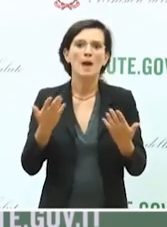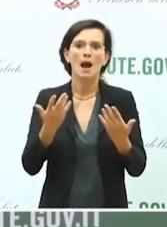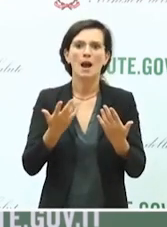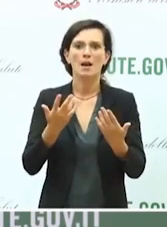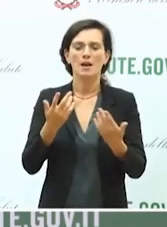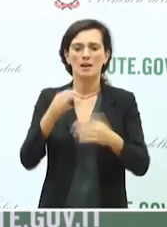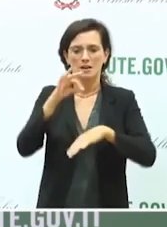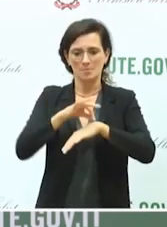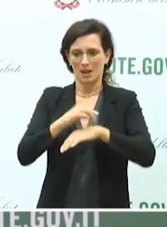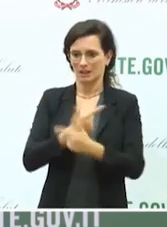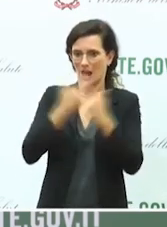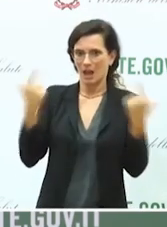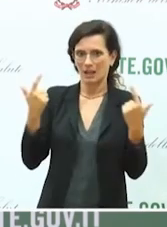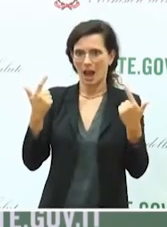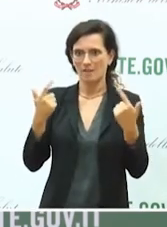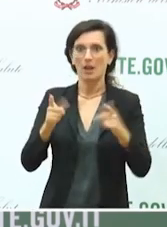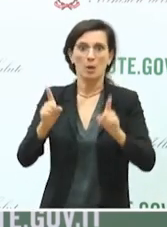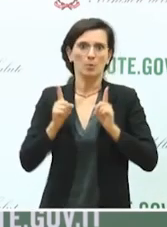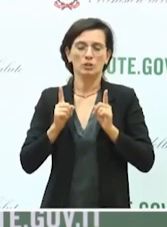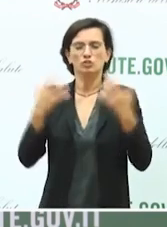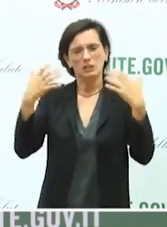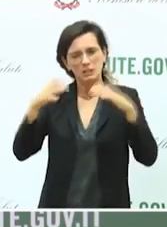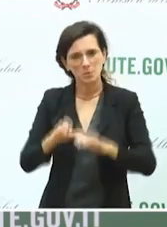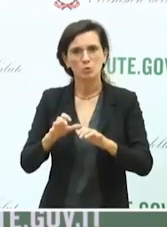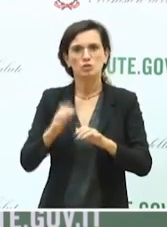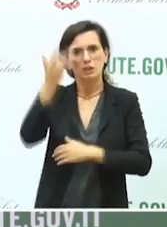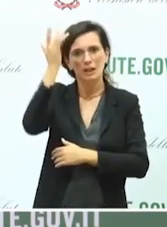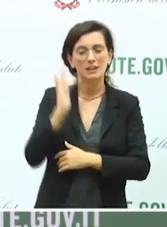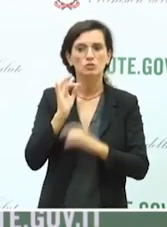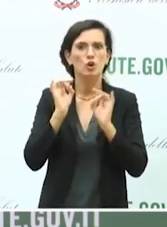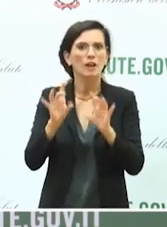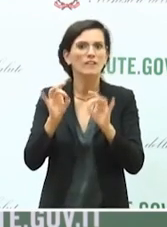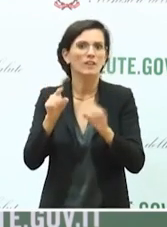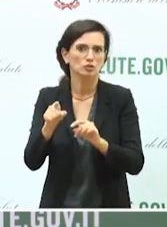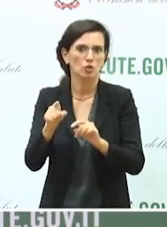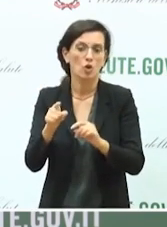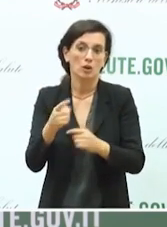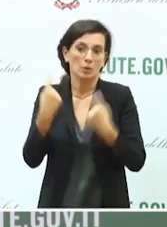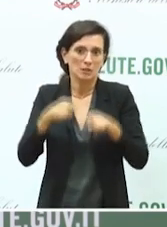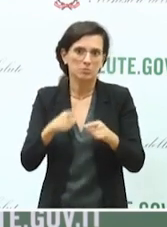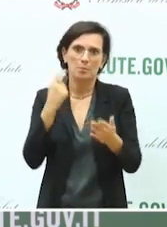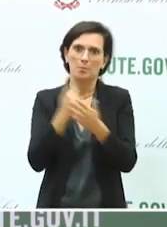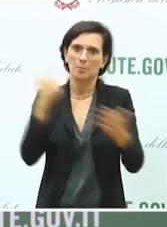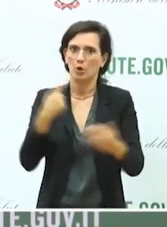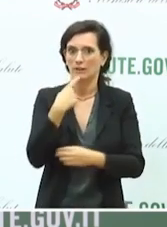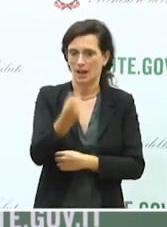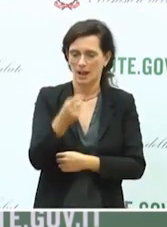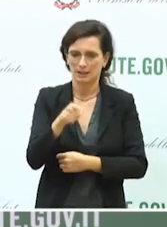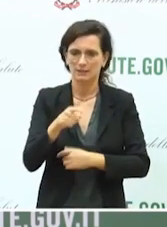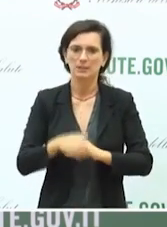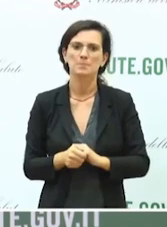malattia grave diminuisce comunque il rischio di trasmissione di infezione, questo bisogna ricordarlo